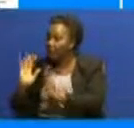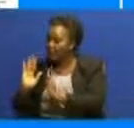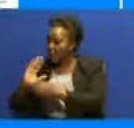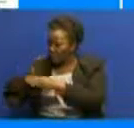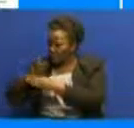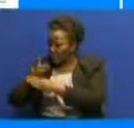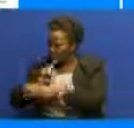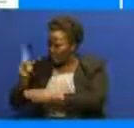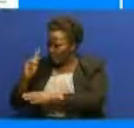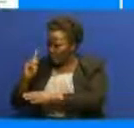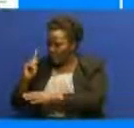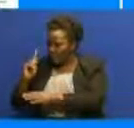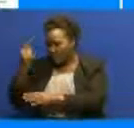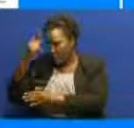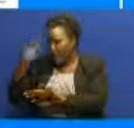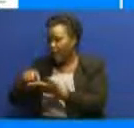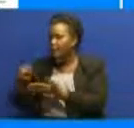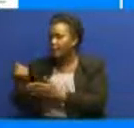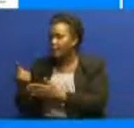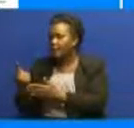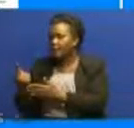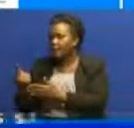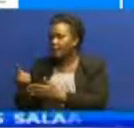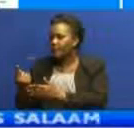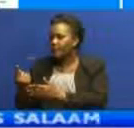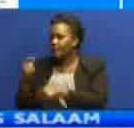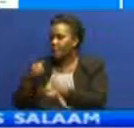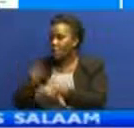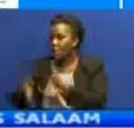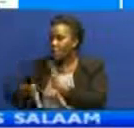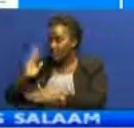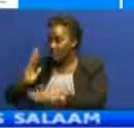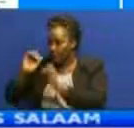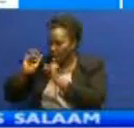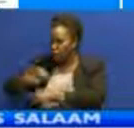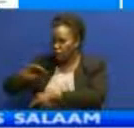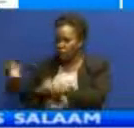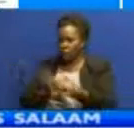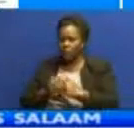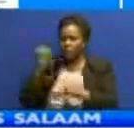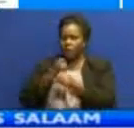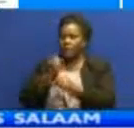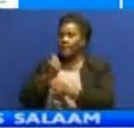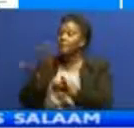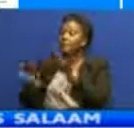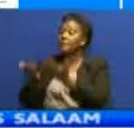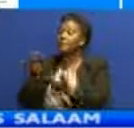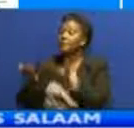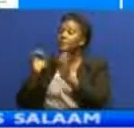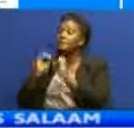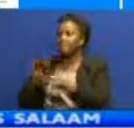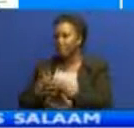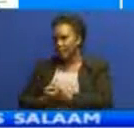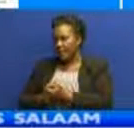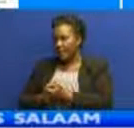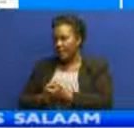na kutoka kwa mba lazima sasa ije kufanya tasmini upia kwa mwujibwa sheria unasualala kama riba ambayo